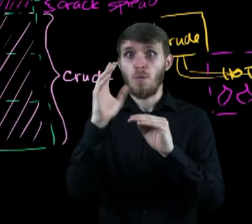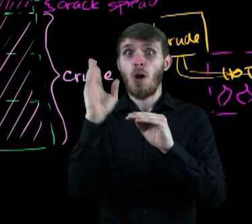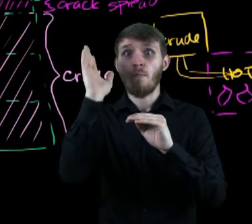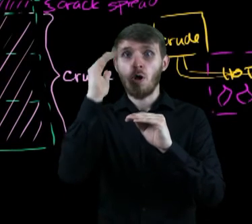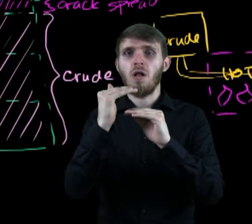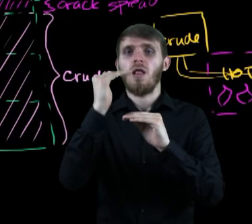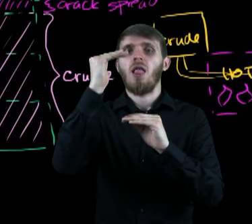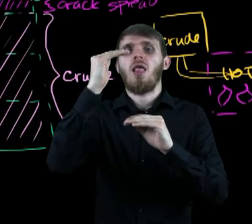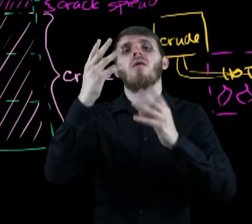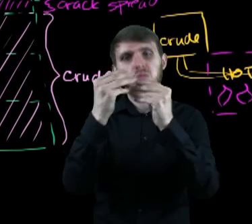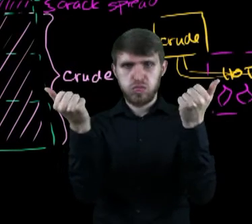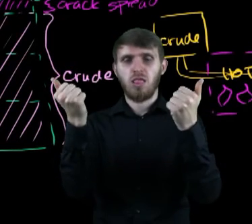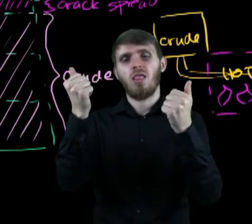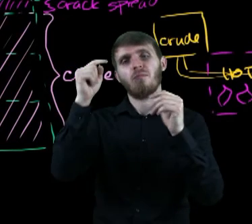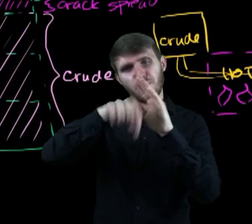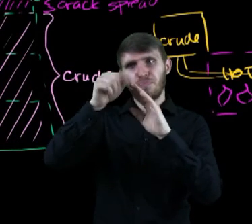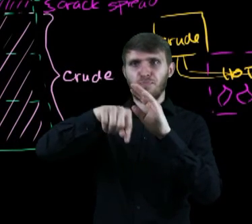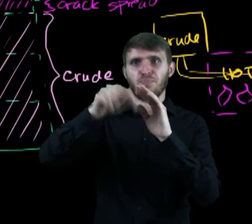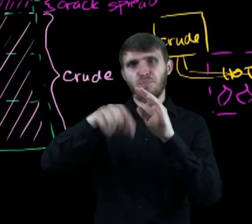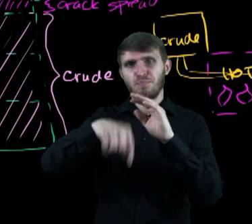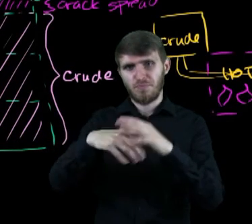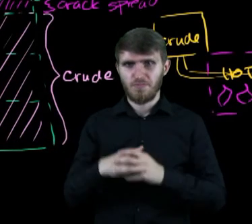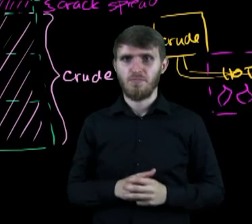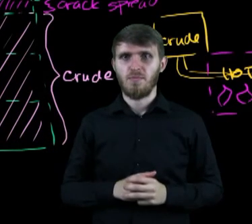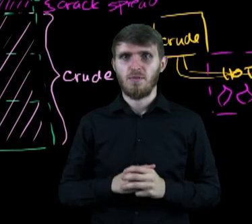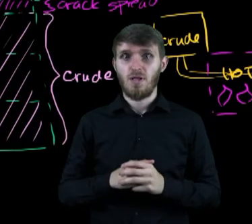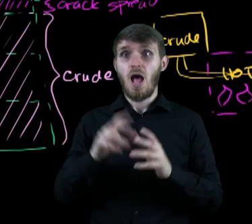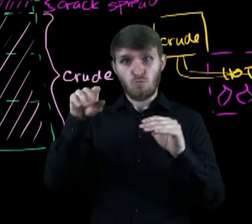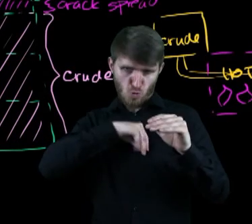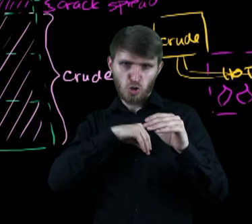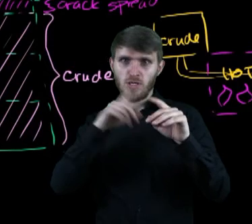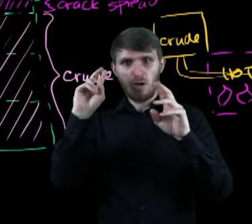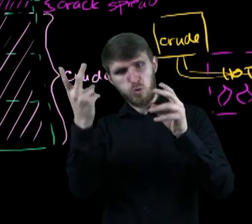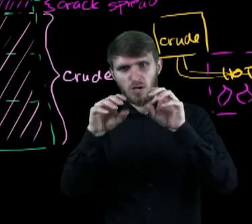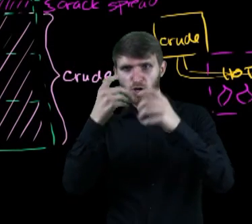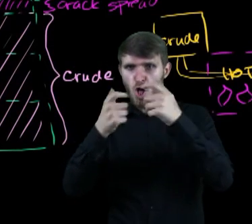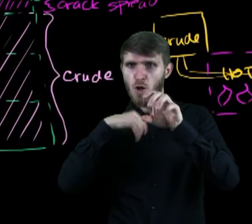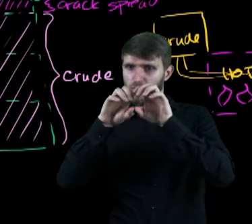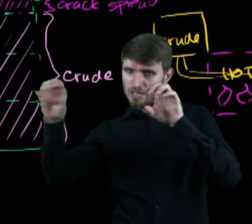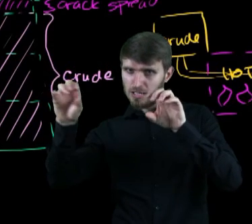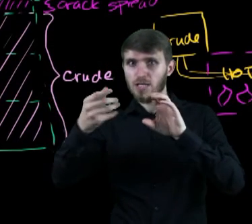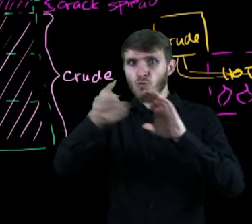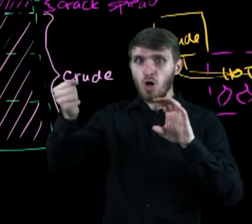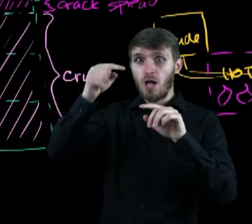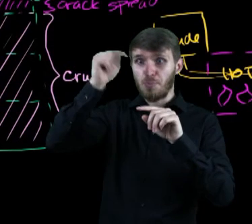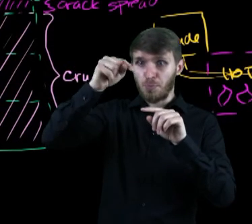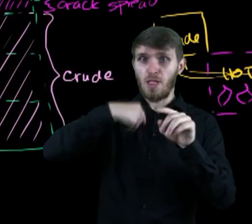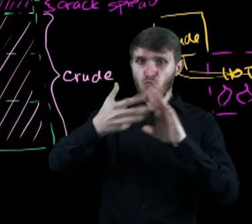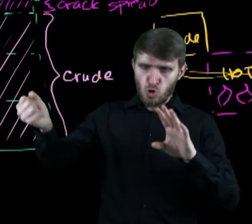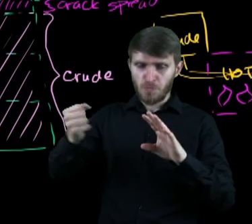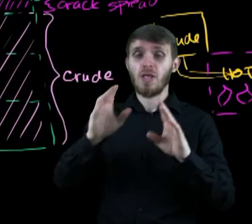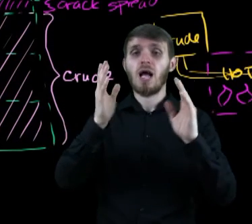krótszych łańcuchach są na granicy wrzenia i trochę odparowują, ale podczas wznoszenia stygną i skraplają się.